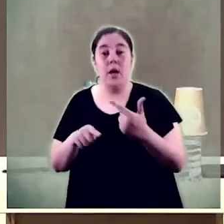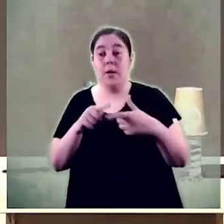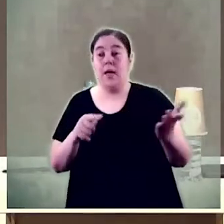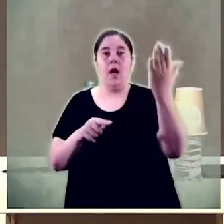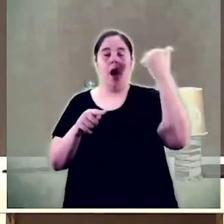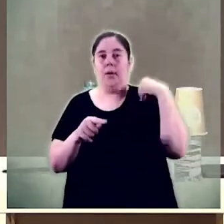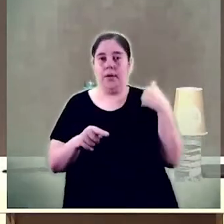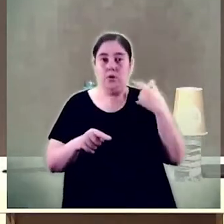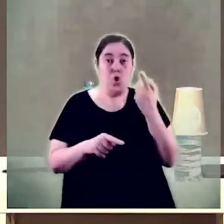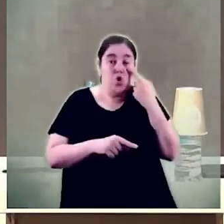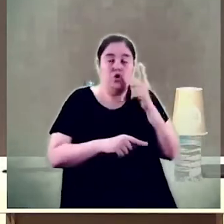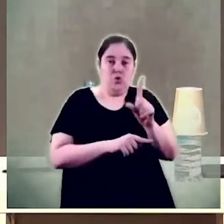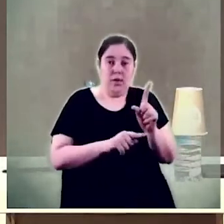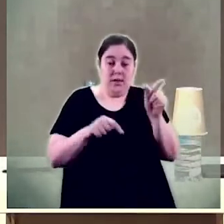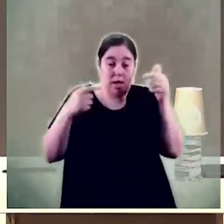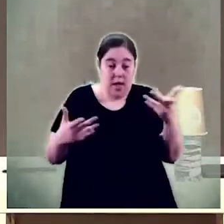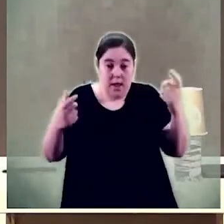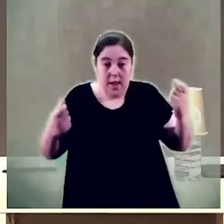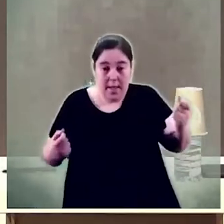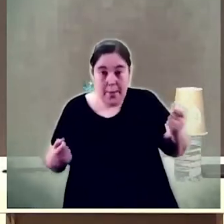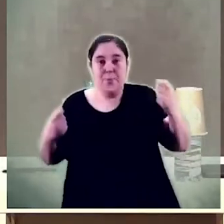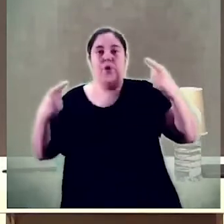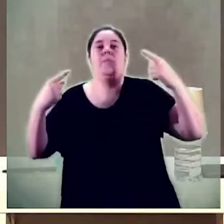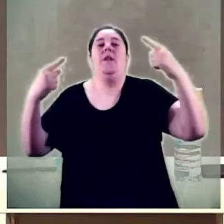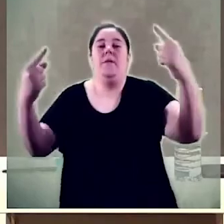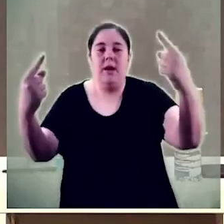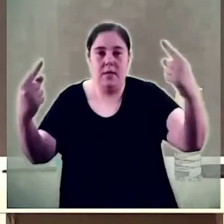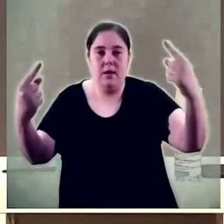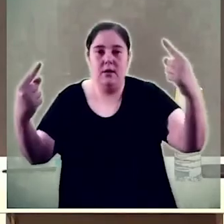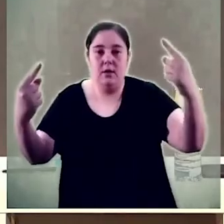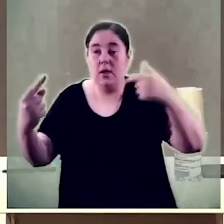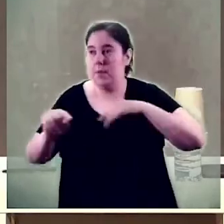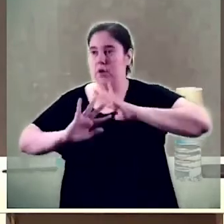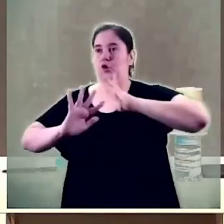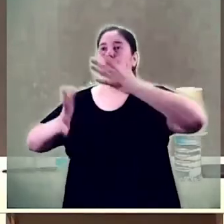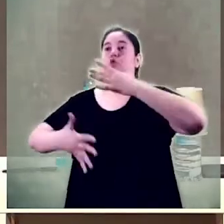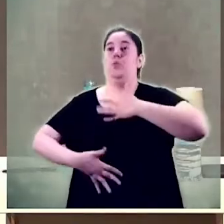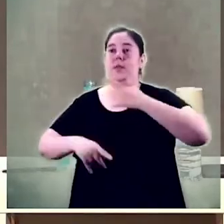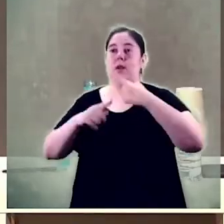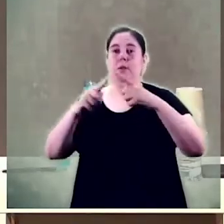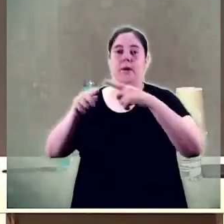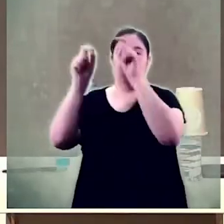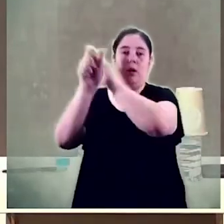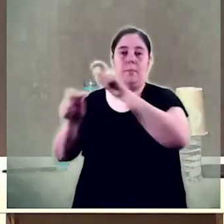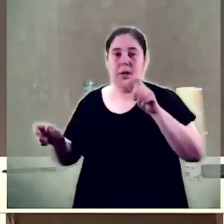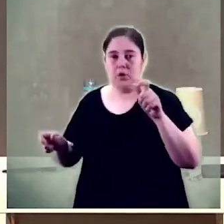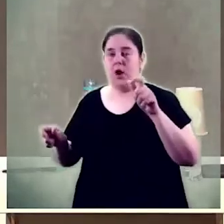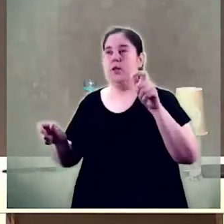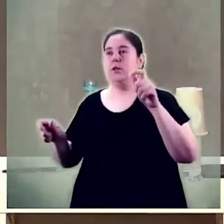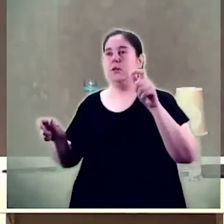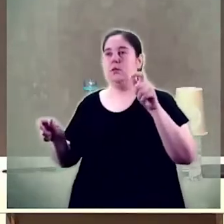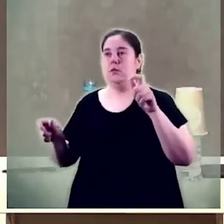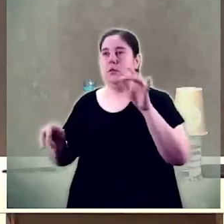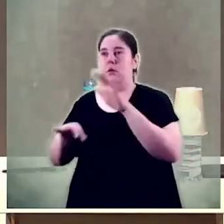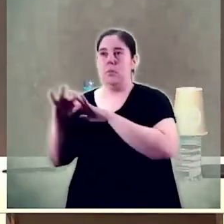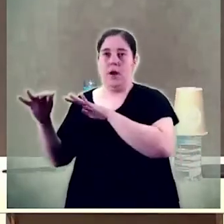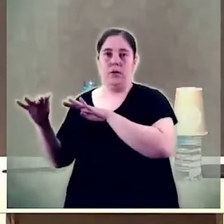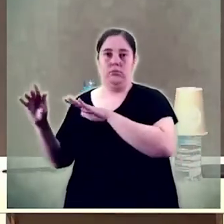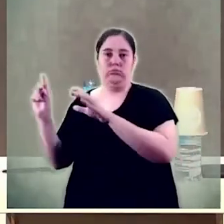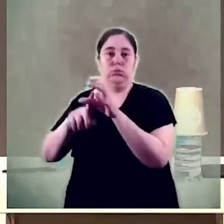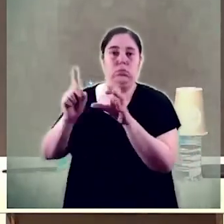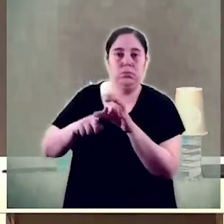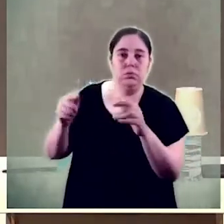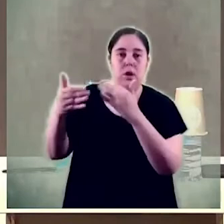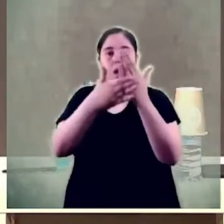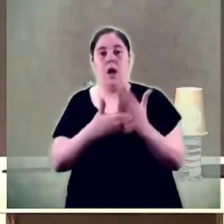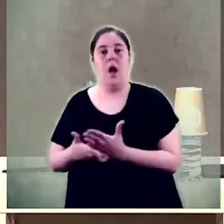que no es coneixia que encara no n'hi ha i que vau decidir un gran número i em va sorprendre la quantitat de persones que vau lluitar per aconseguir poder accedir a aquests estudis